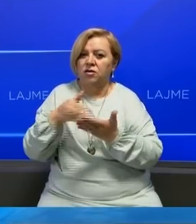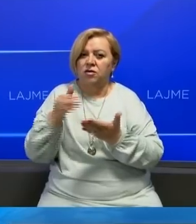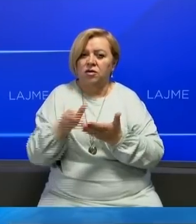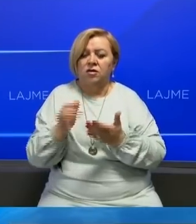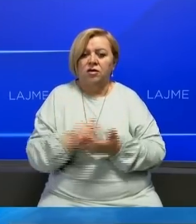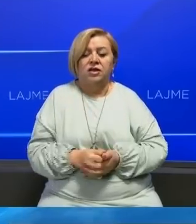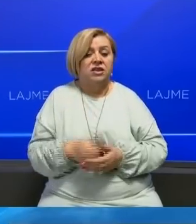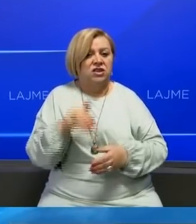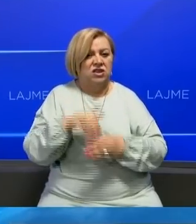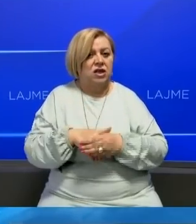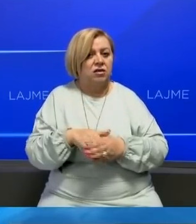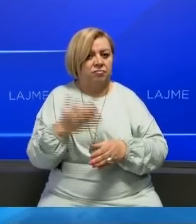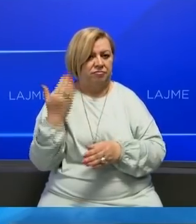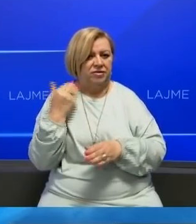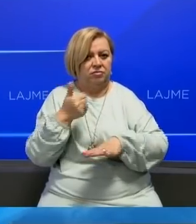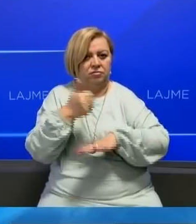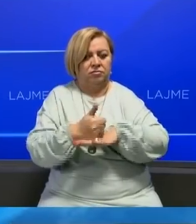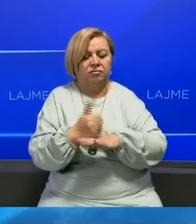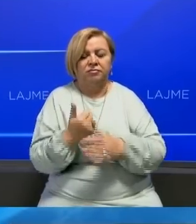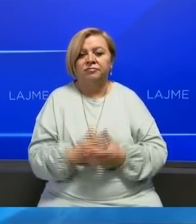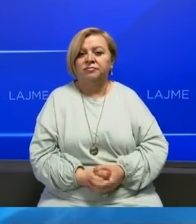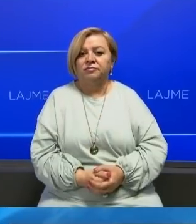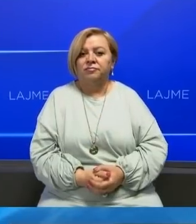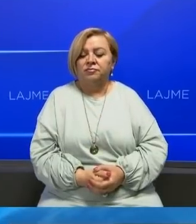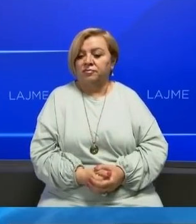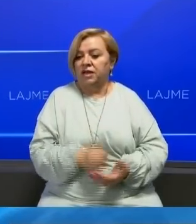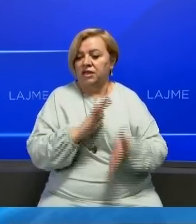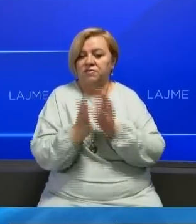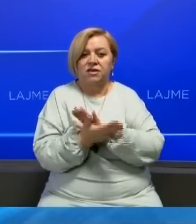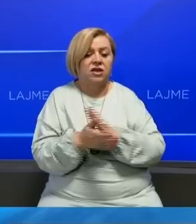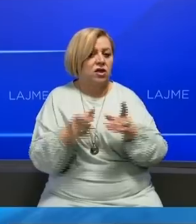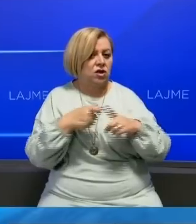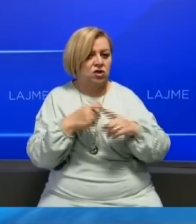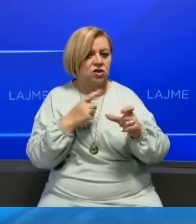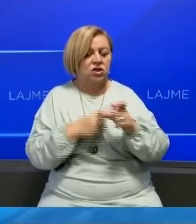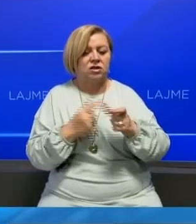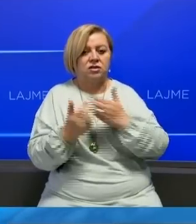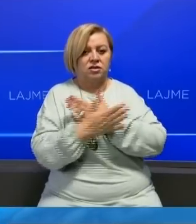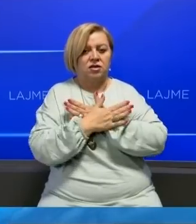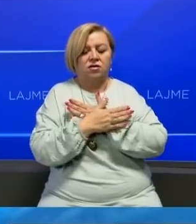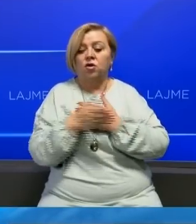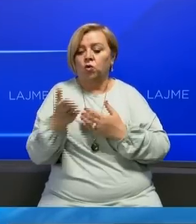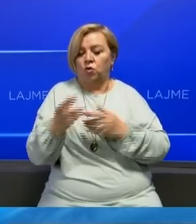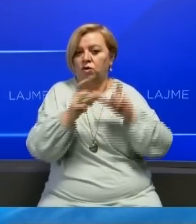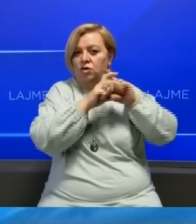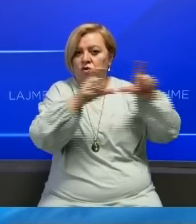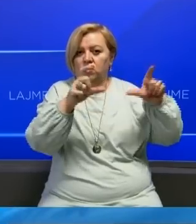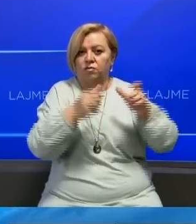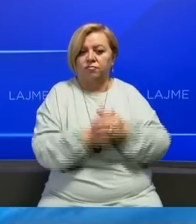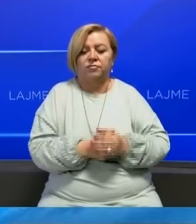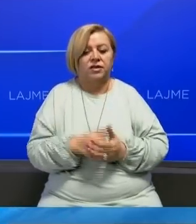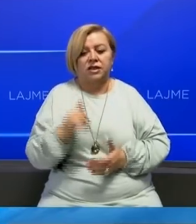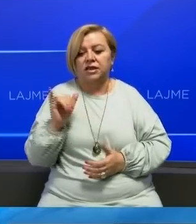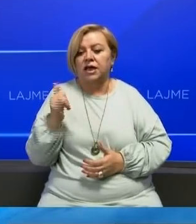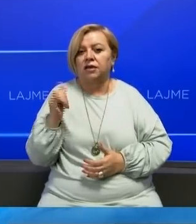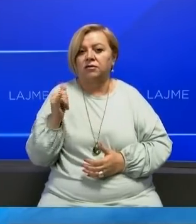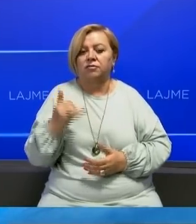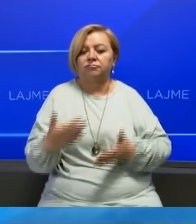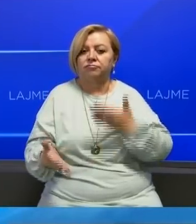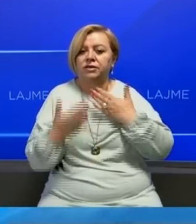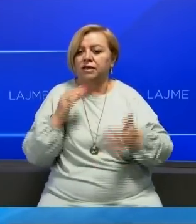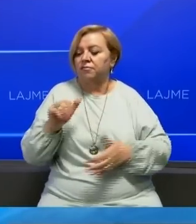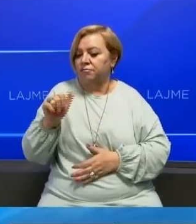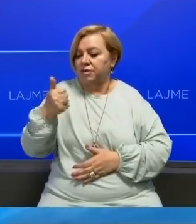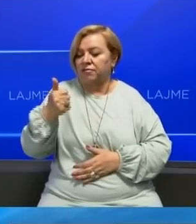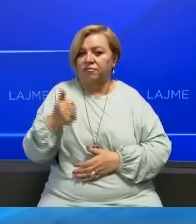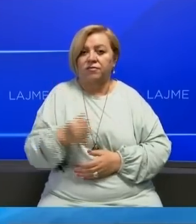organizimin e zgjedhjive të parakoshme parlamentare. Zëtën si KCZ Valmir Elezik a thënë se këj institucion të ejntën do të ma i mbledhjene par